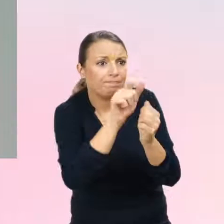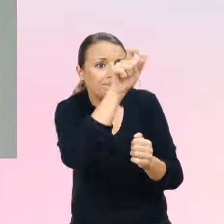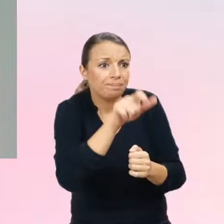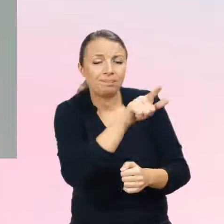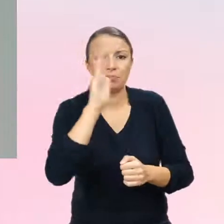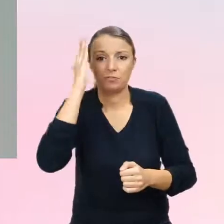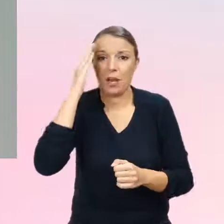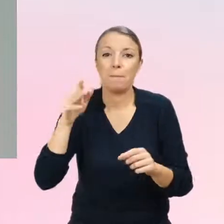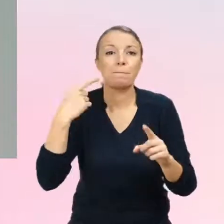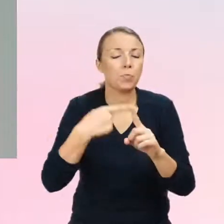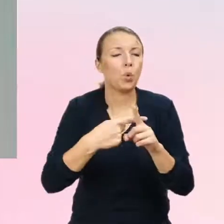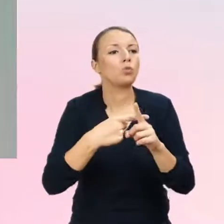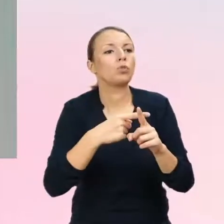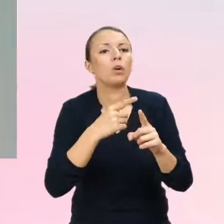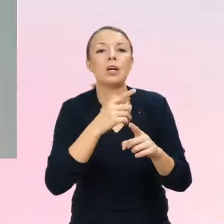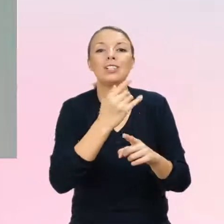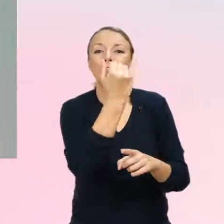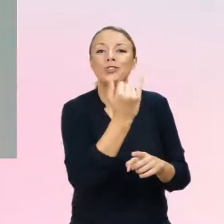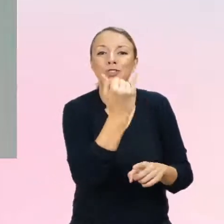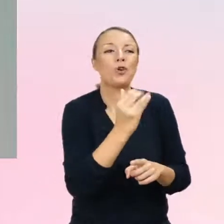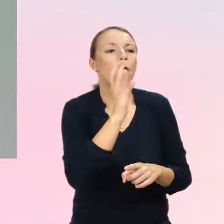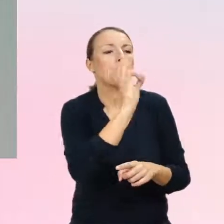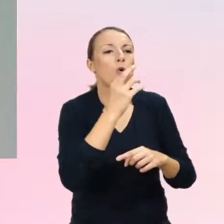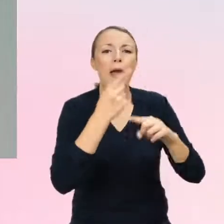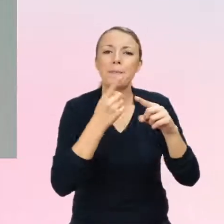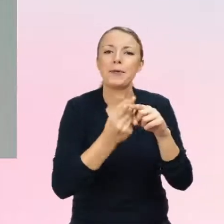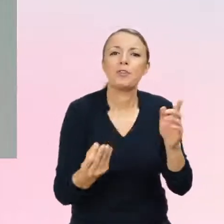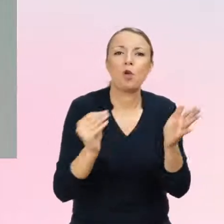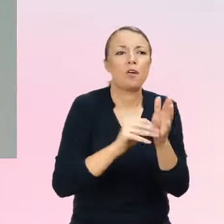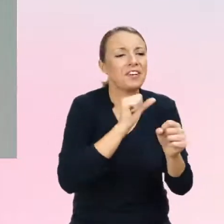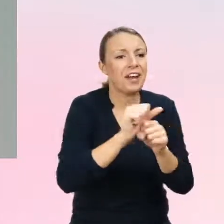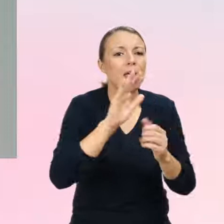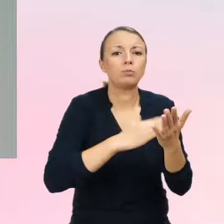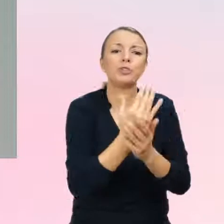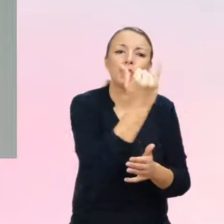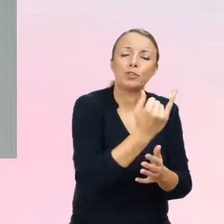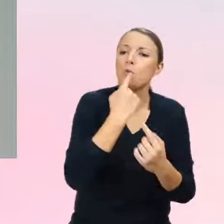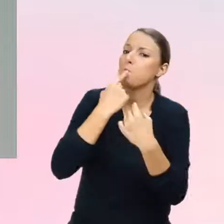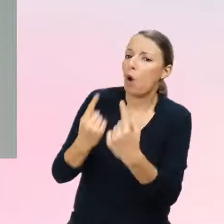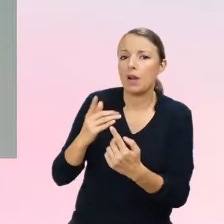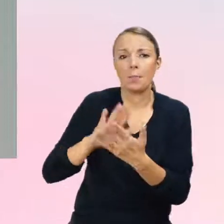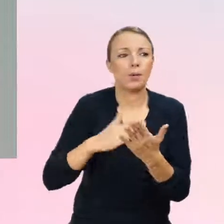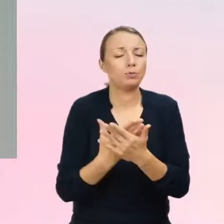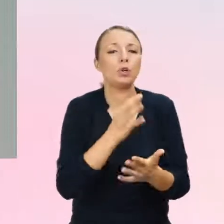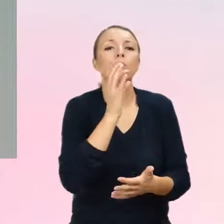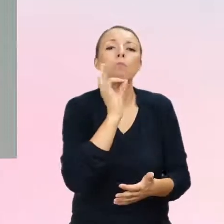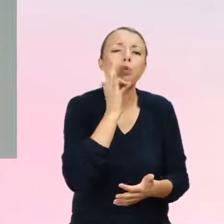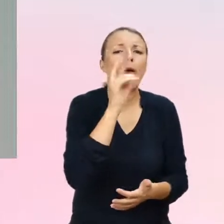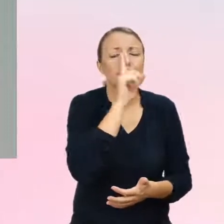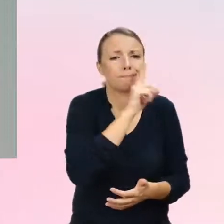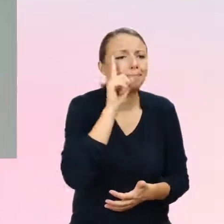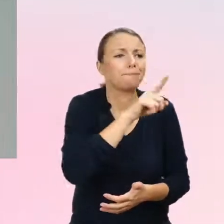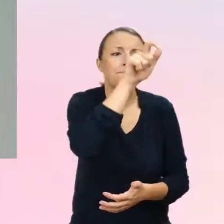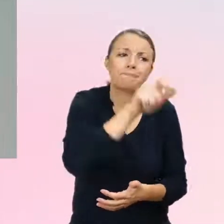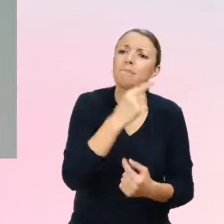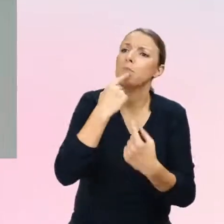współwystępujących objawów u dziecka jest prezentowane przez dziecko czy przez adolescenta, to zazwyczaj jest jakiś